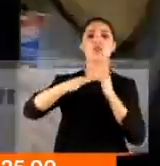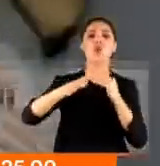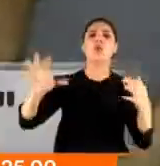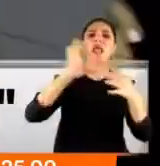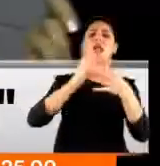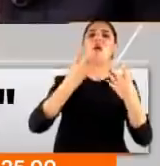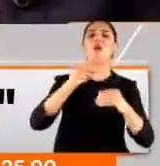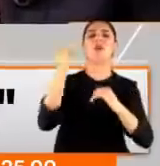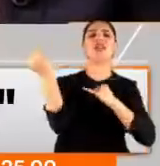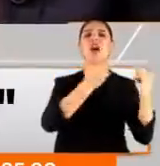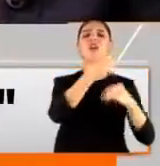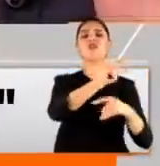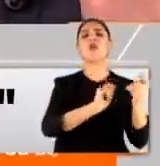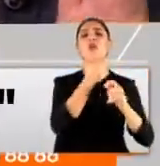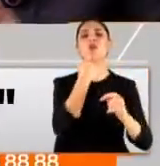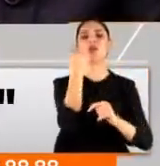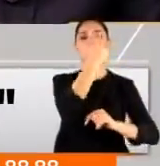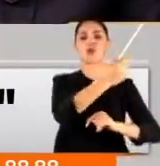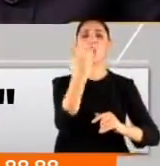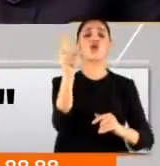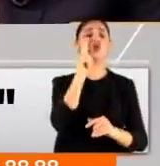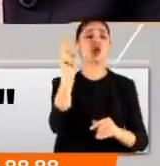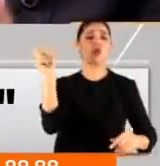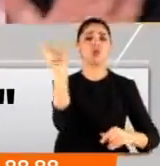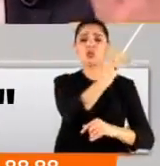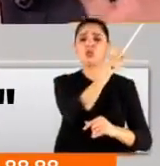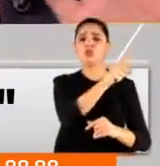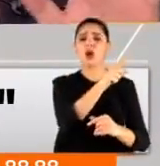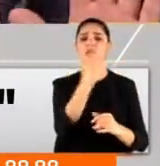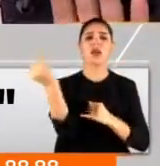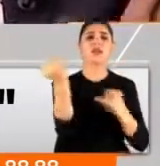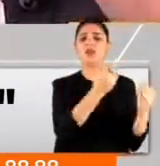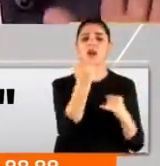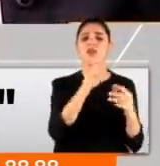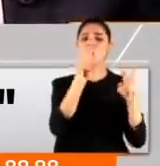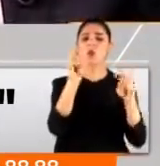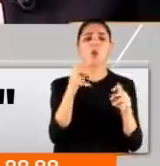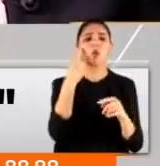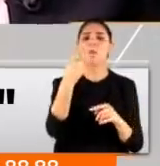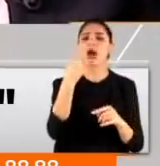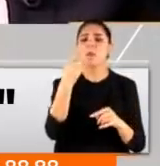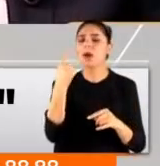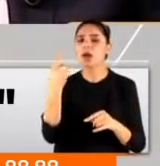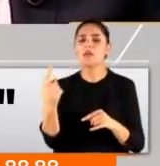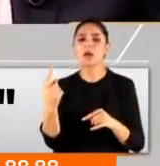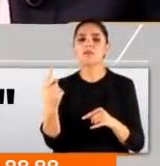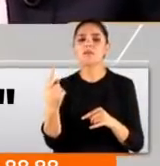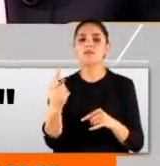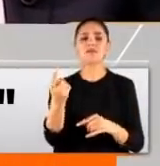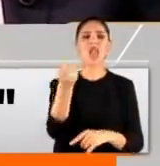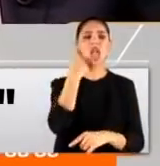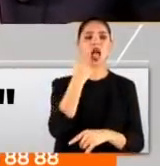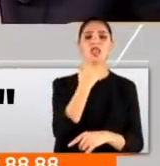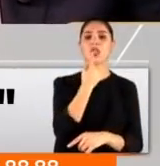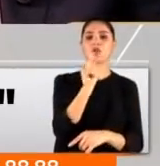uğraştığını söyledi. Son üç aydır bakın neler tartışmışız. Şuna bir bakalım. Atatürk